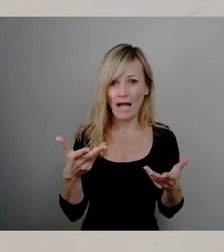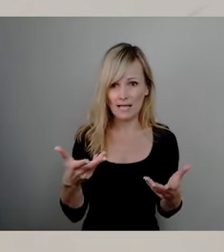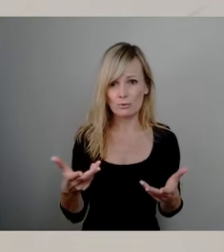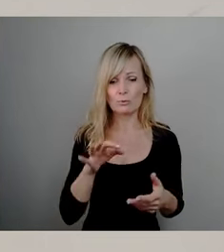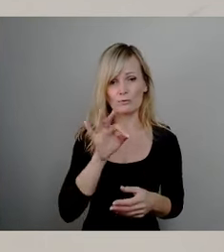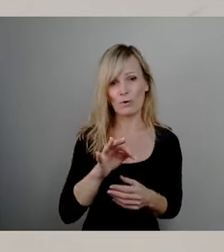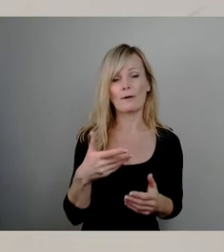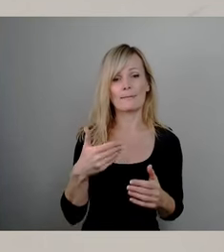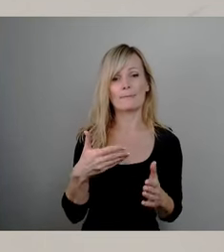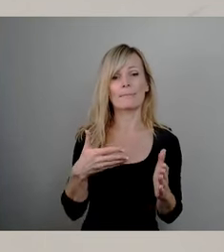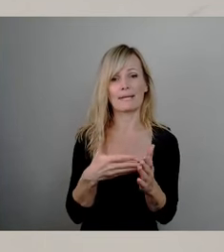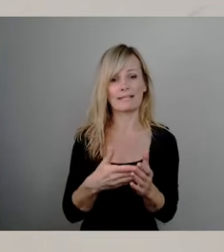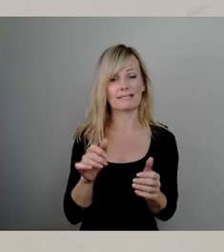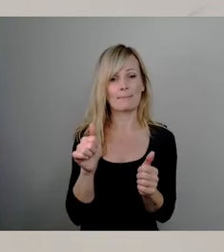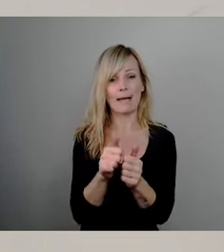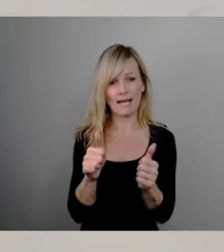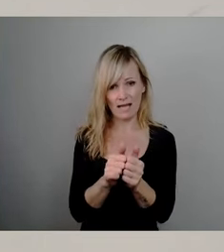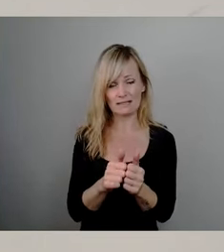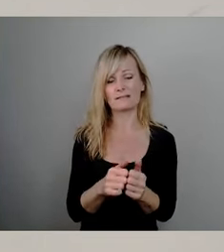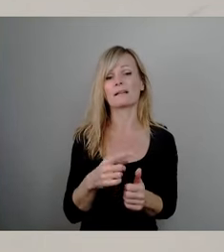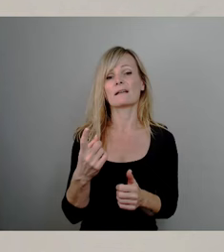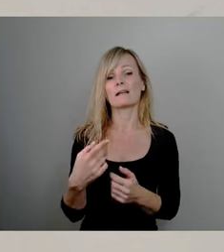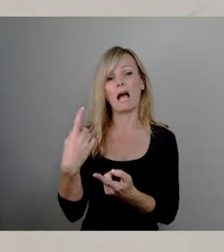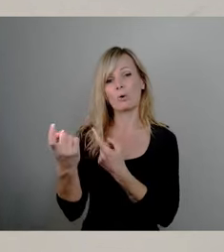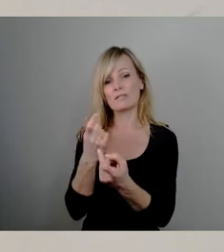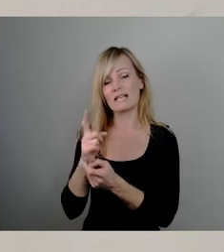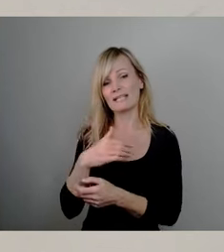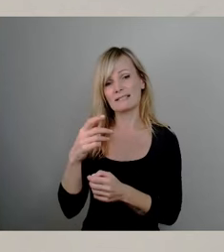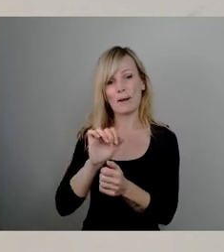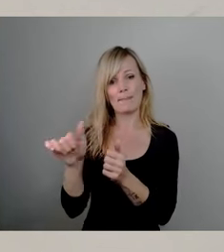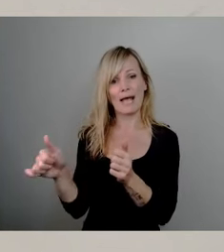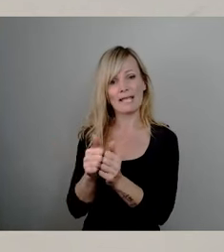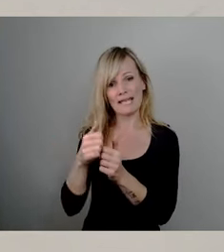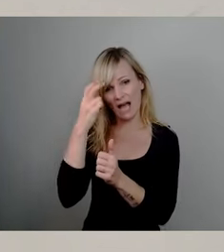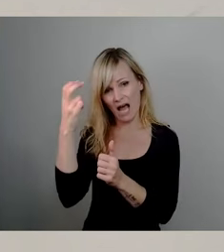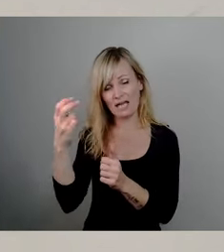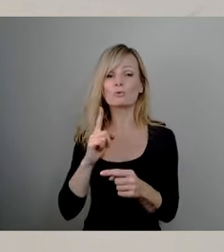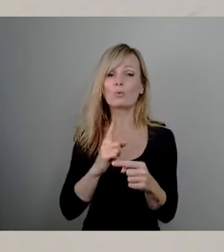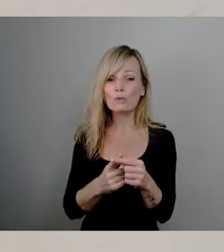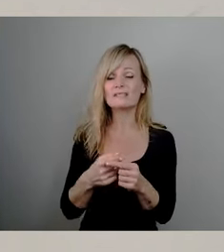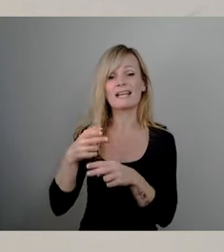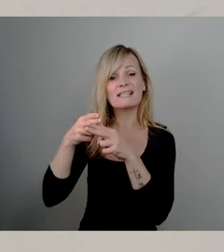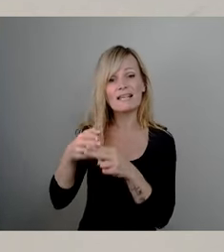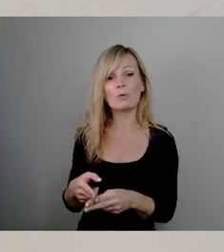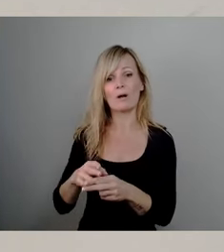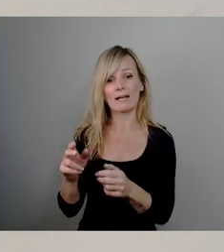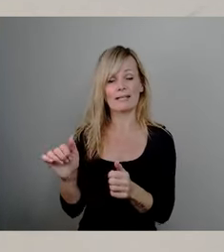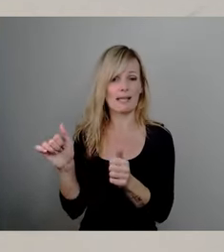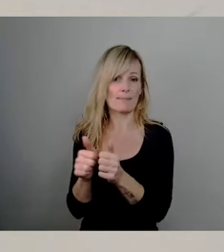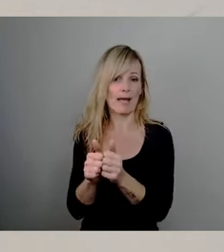des Ausländerbeirates und des Seniorenbeirates nach der Einbringung des